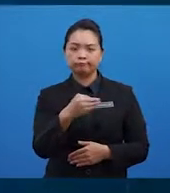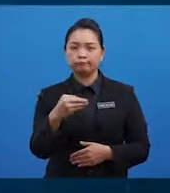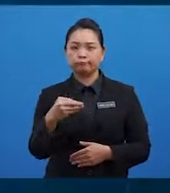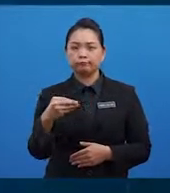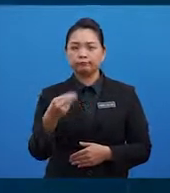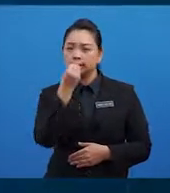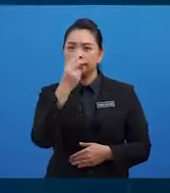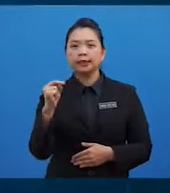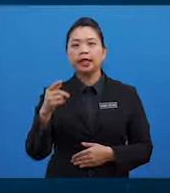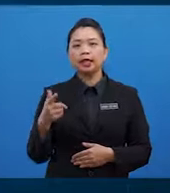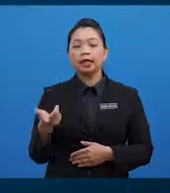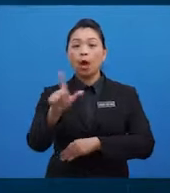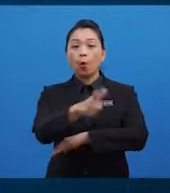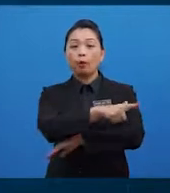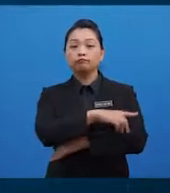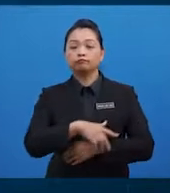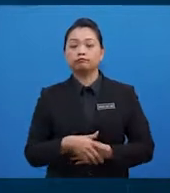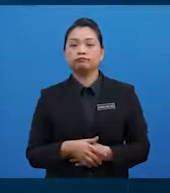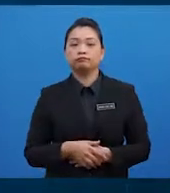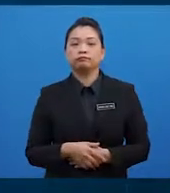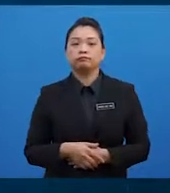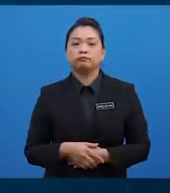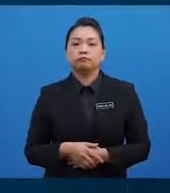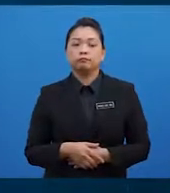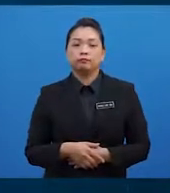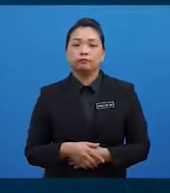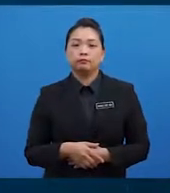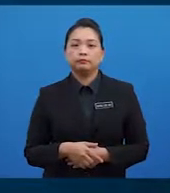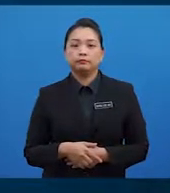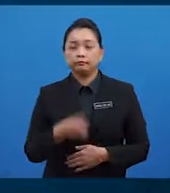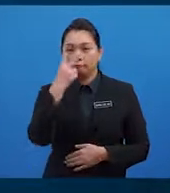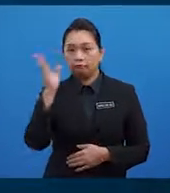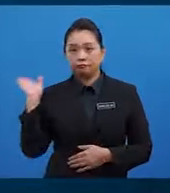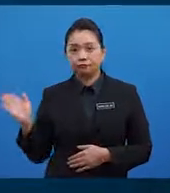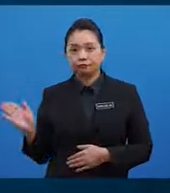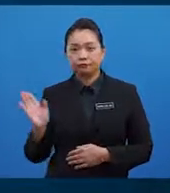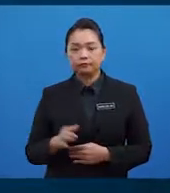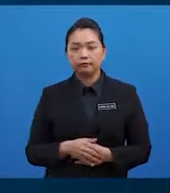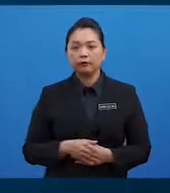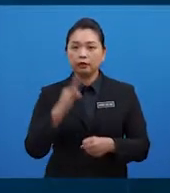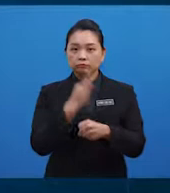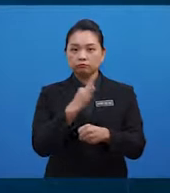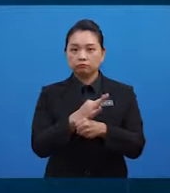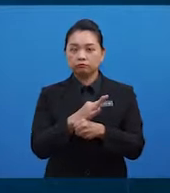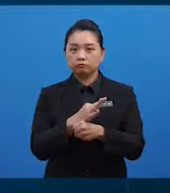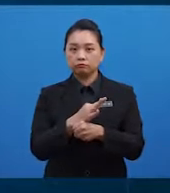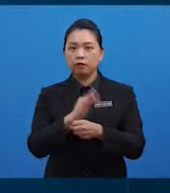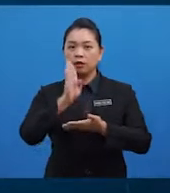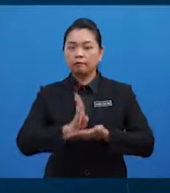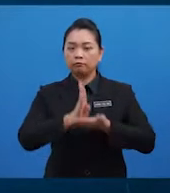hasil laut iaitu siwit. Seterusnya, kromium berfungsi